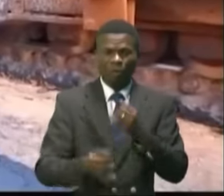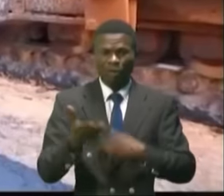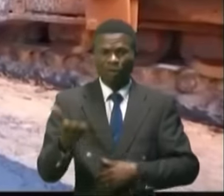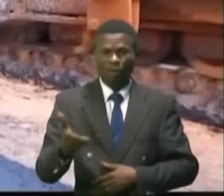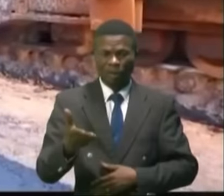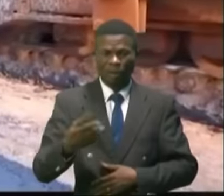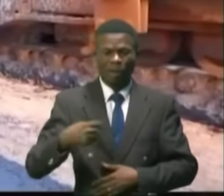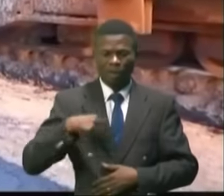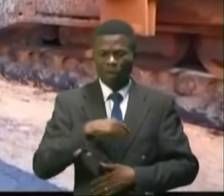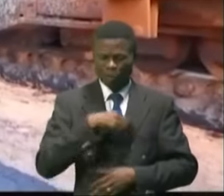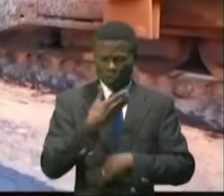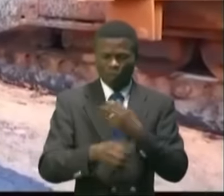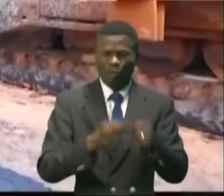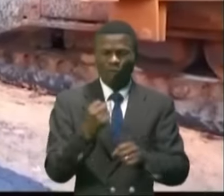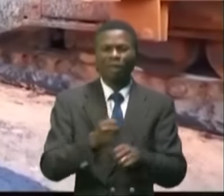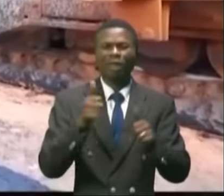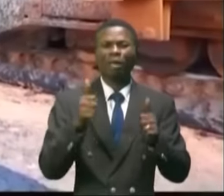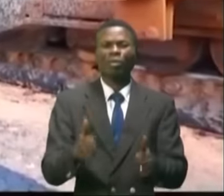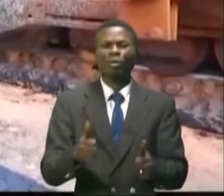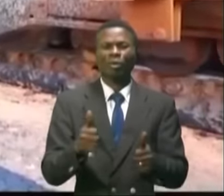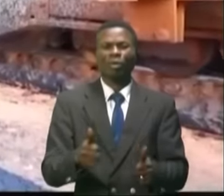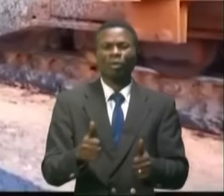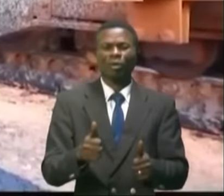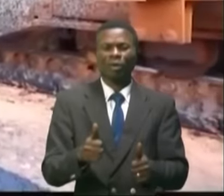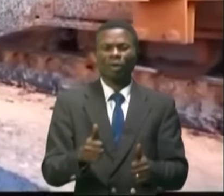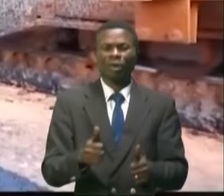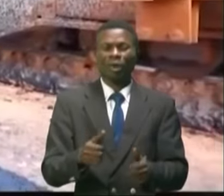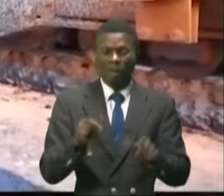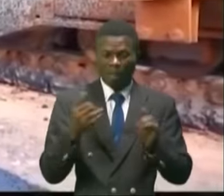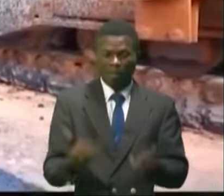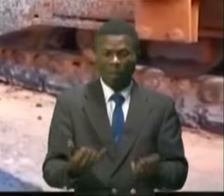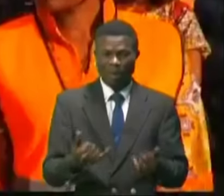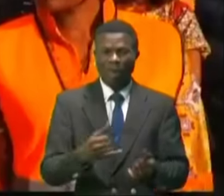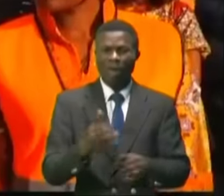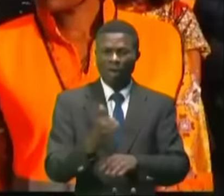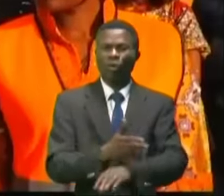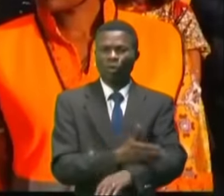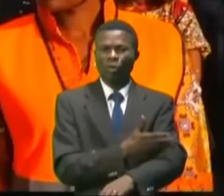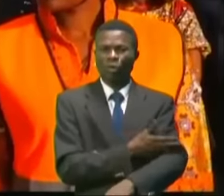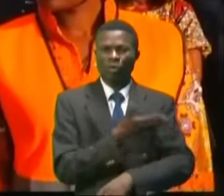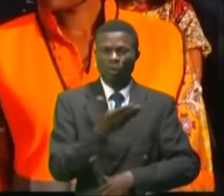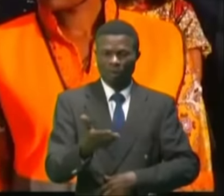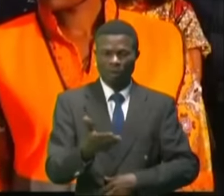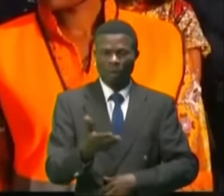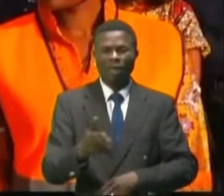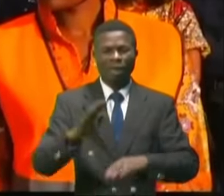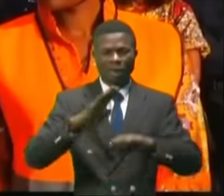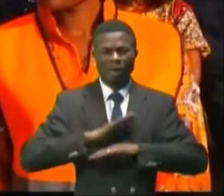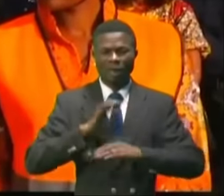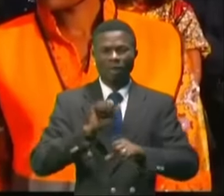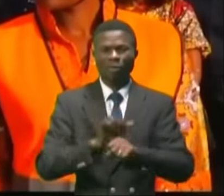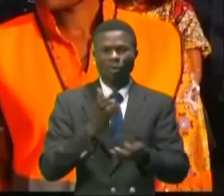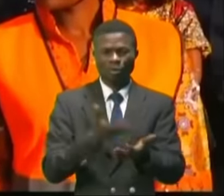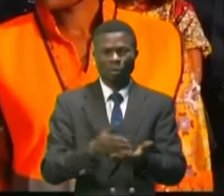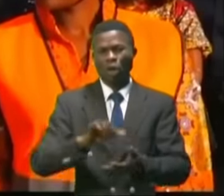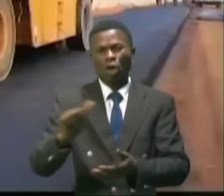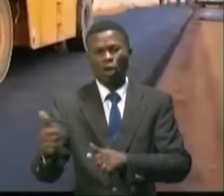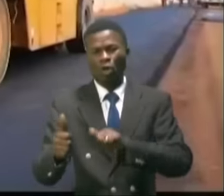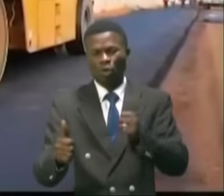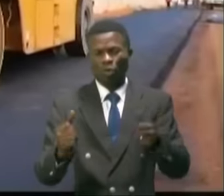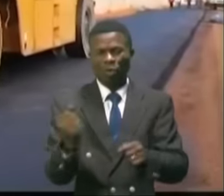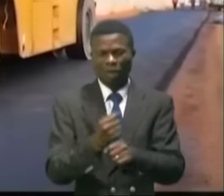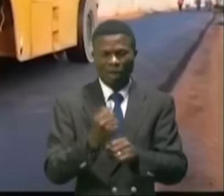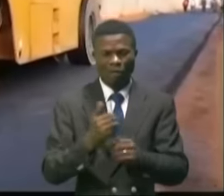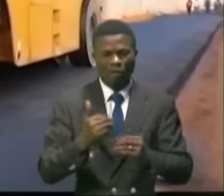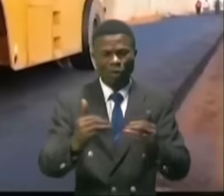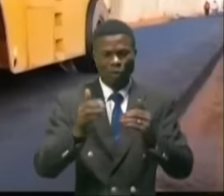on a bien travaillé. n été presque tout à l'heure, maintenant on vient de l'organiser un bon état. Donc le reste de moi, je pense qu